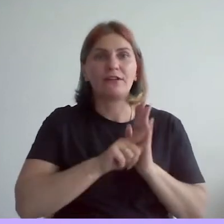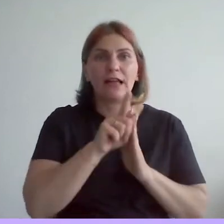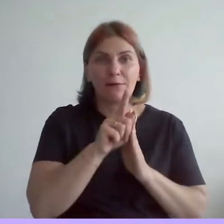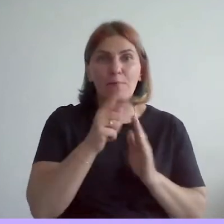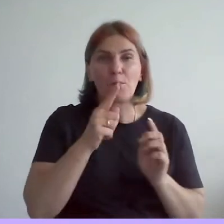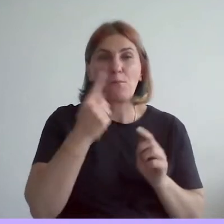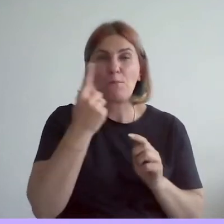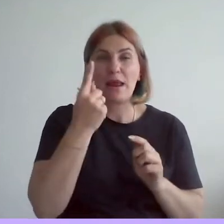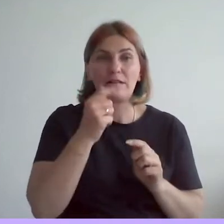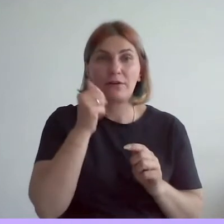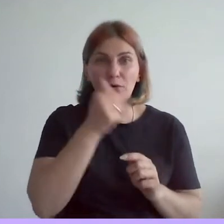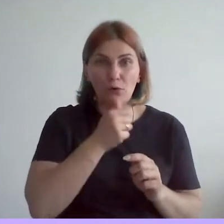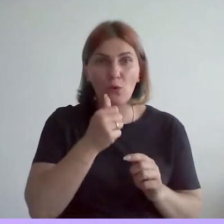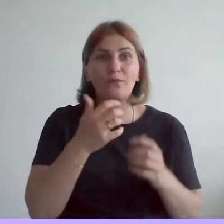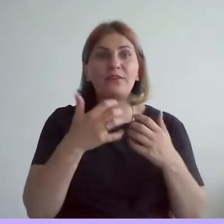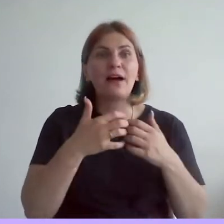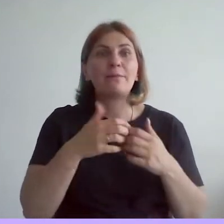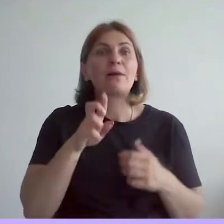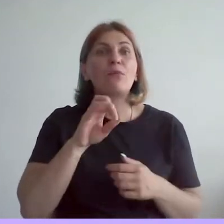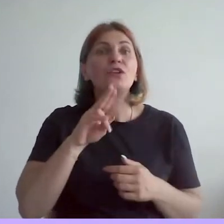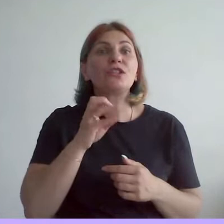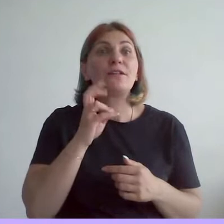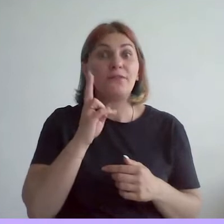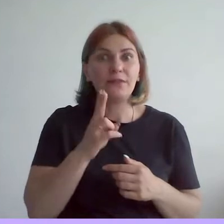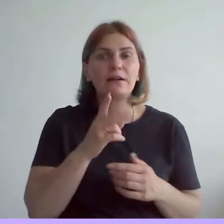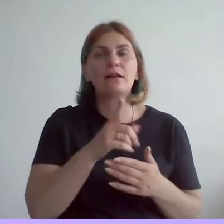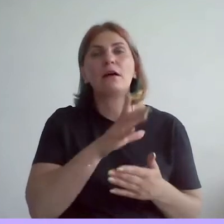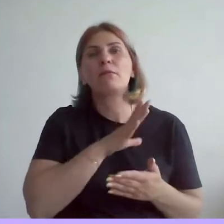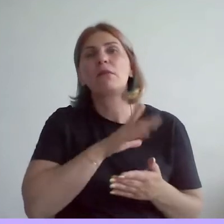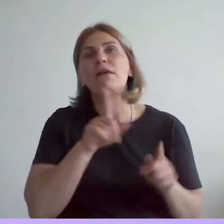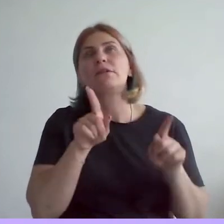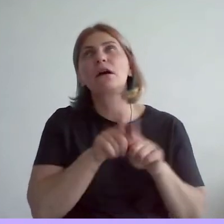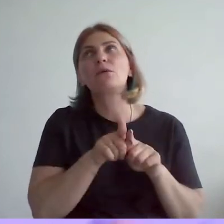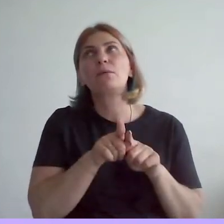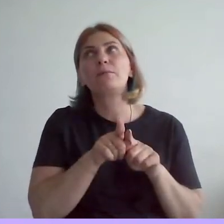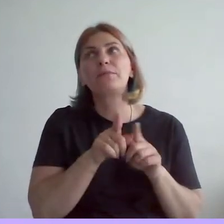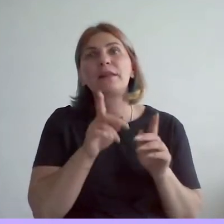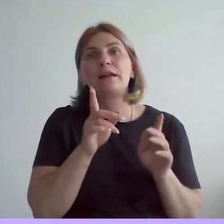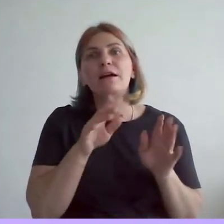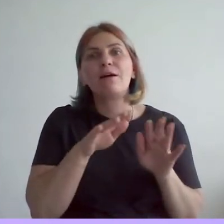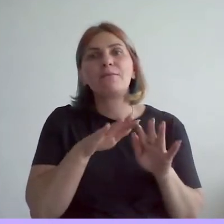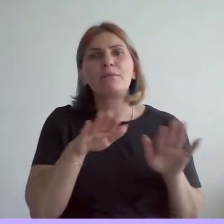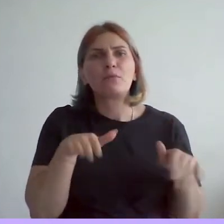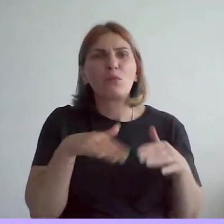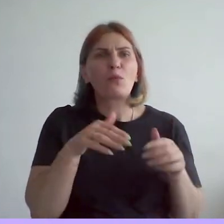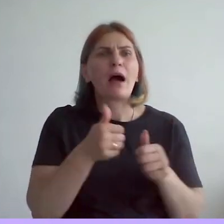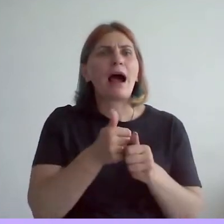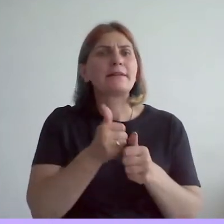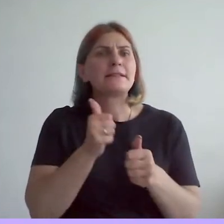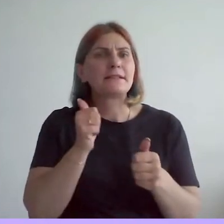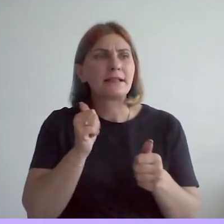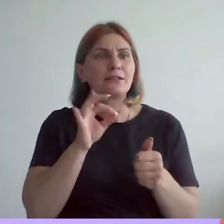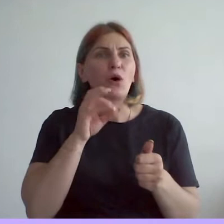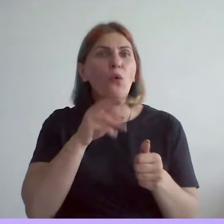большевик, она находилась в таком некотором запустении, в такой отсталости, по сравнению от тех